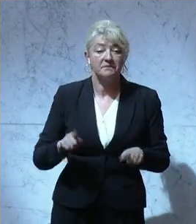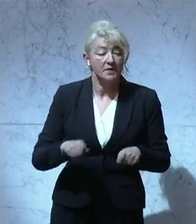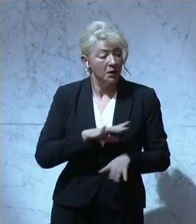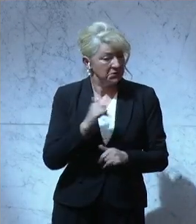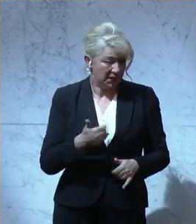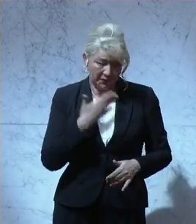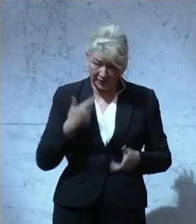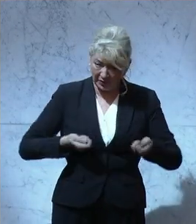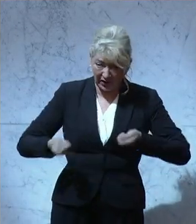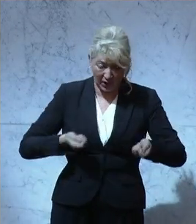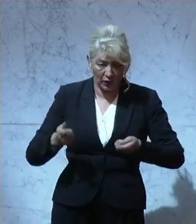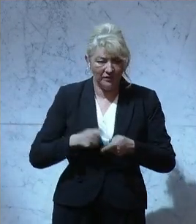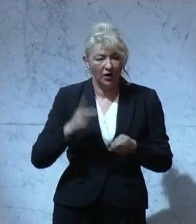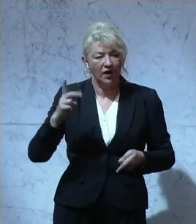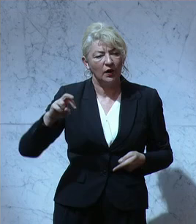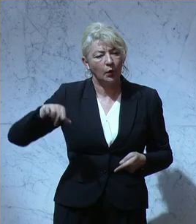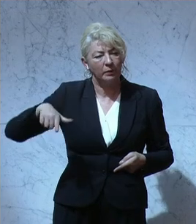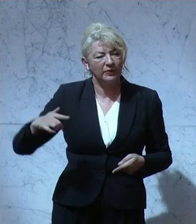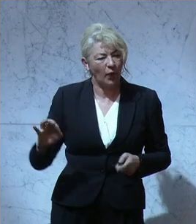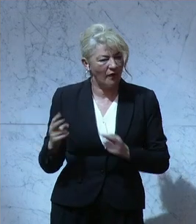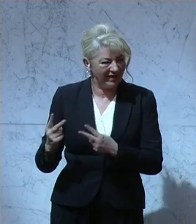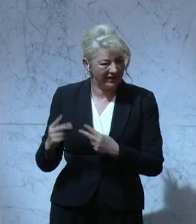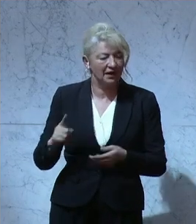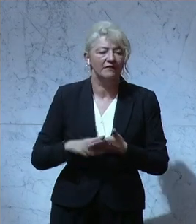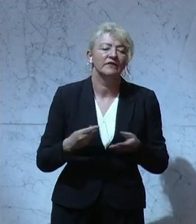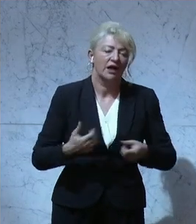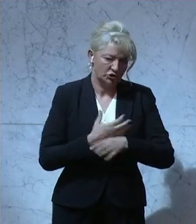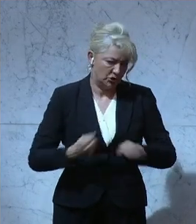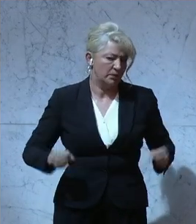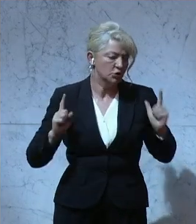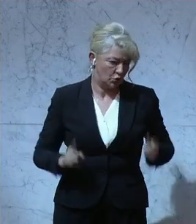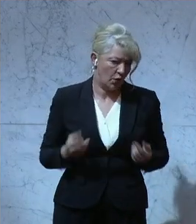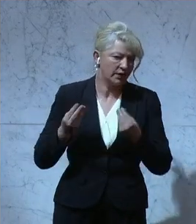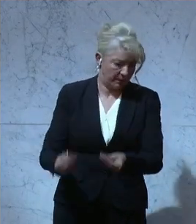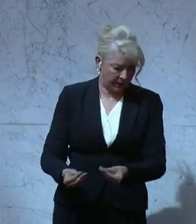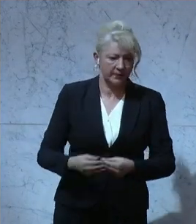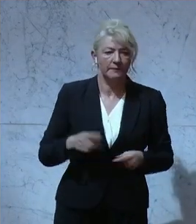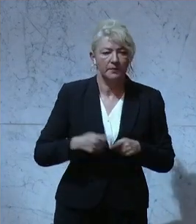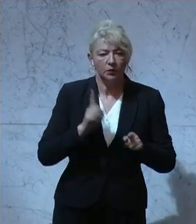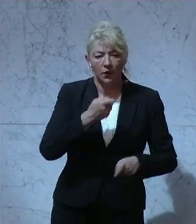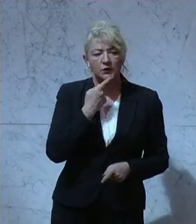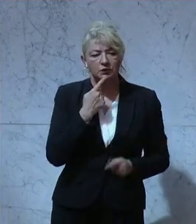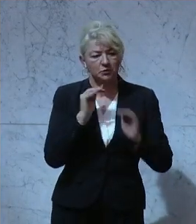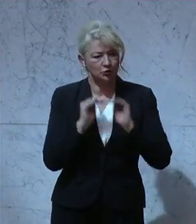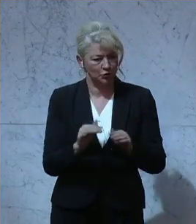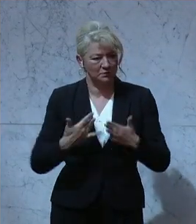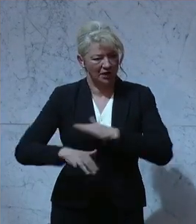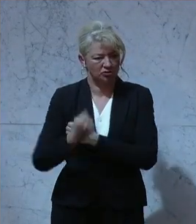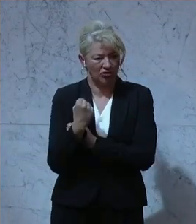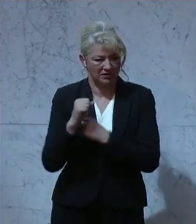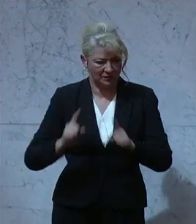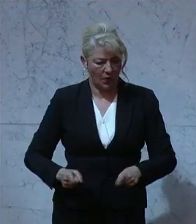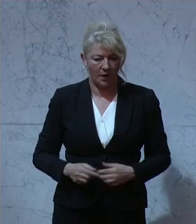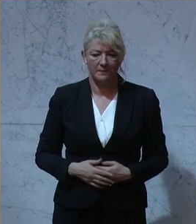regulierten Märkten für Kryptowerte soll unter anderem die Finanzstabilität gewährleistet und der Konsumentenschutz gestärkt werden.